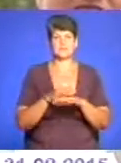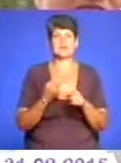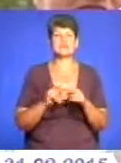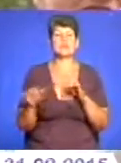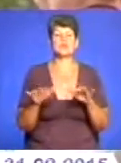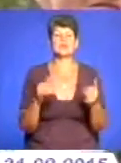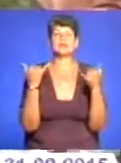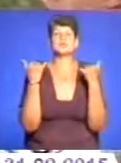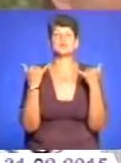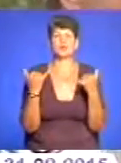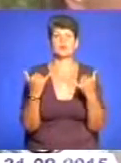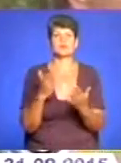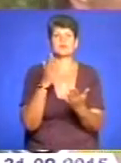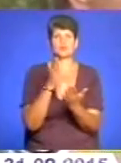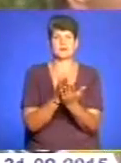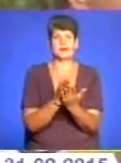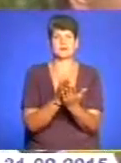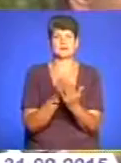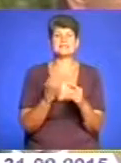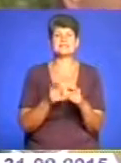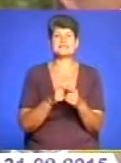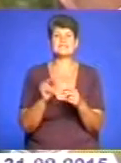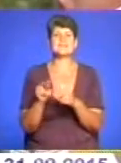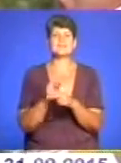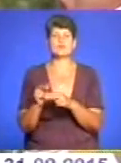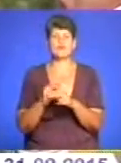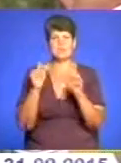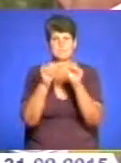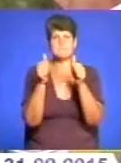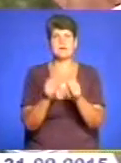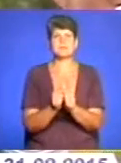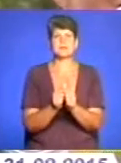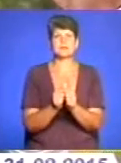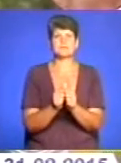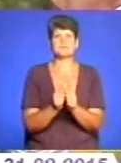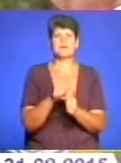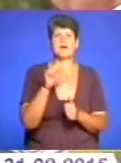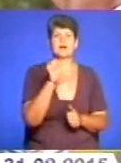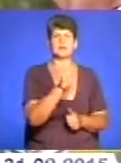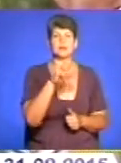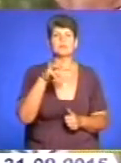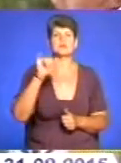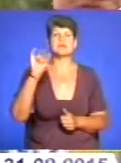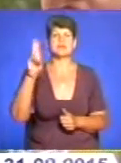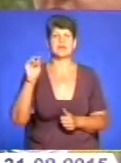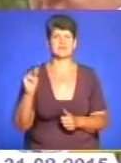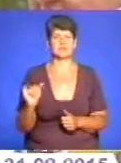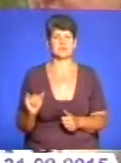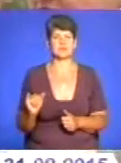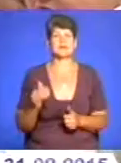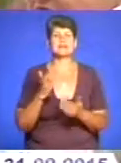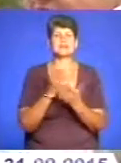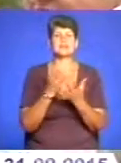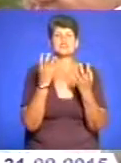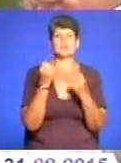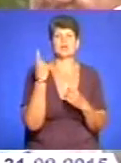сьогодні відбувається, це відреставрований пам'ятник Адаму Міцкевичу. Він є ще